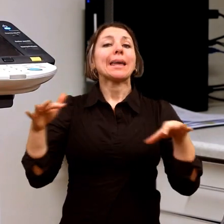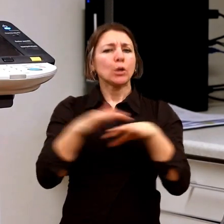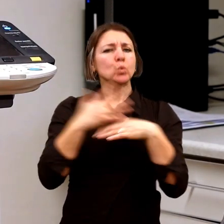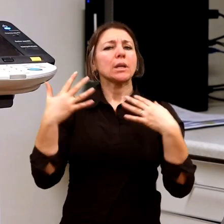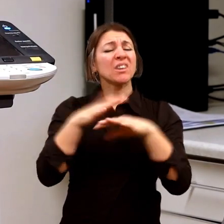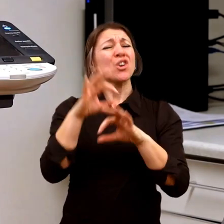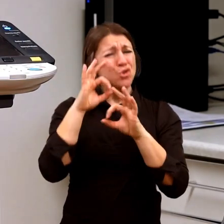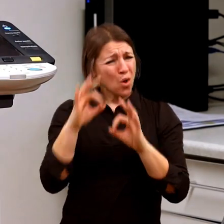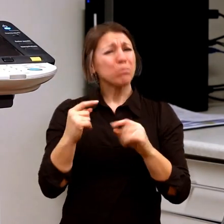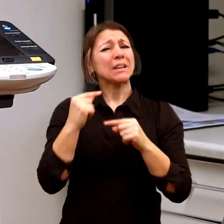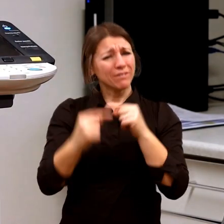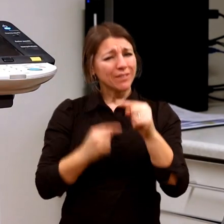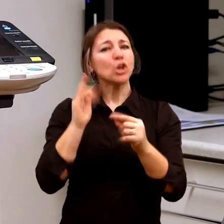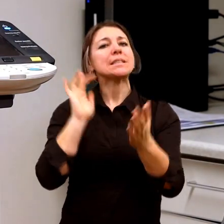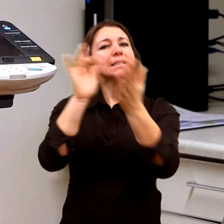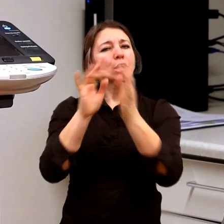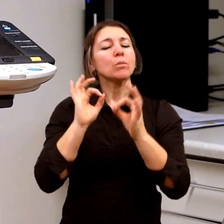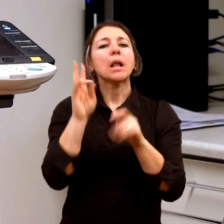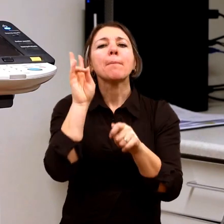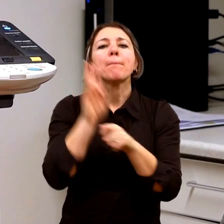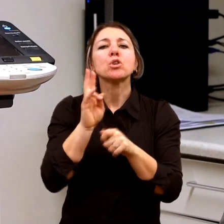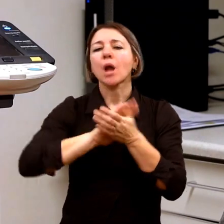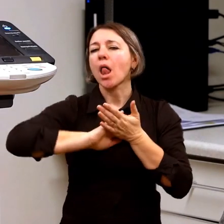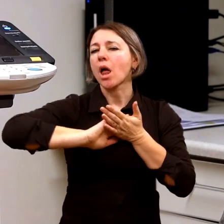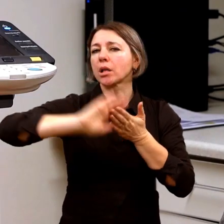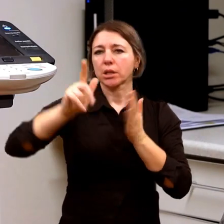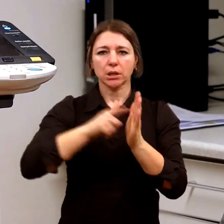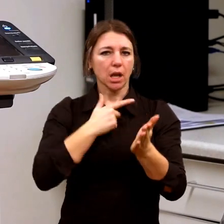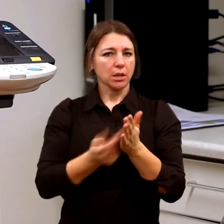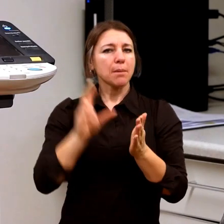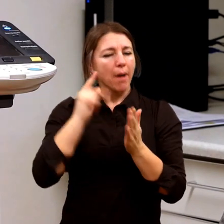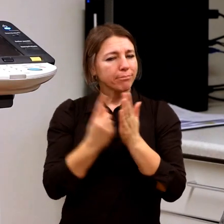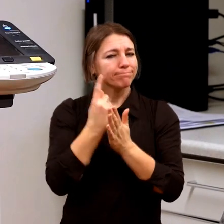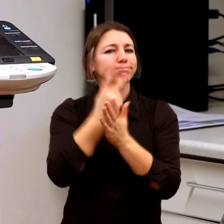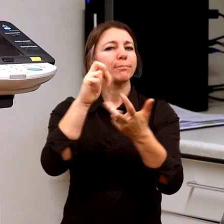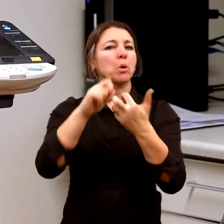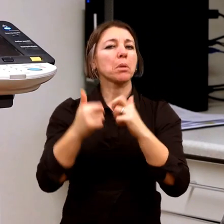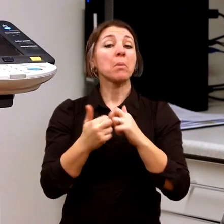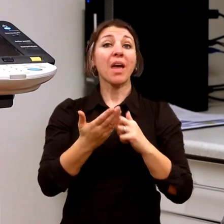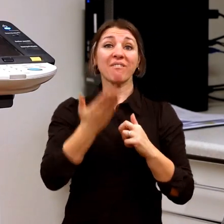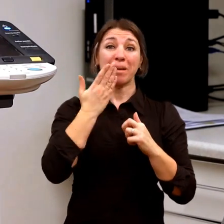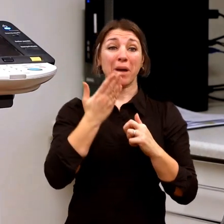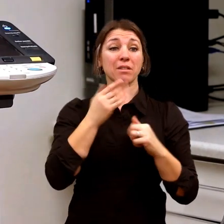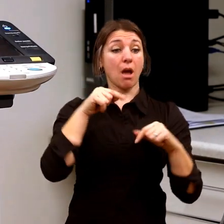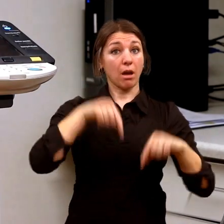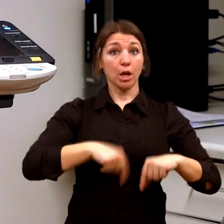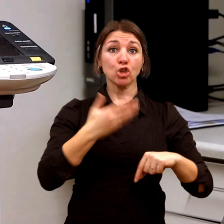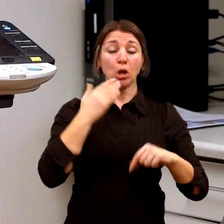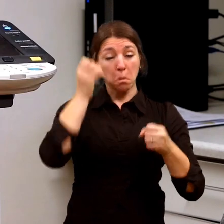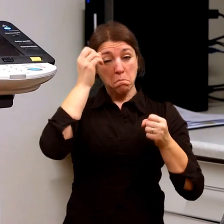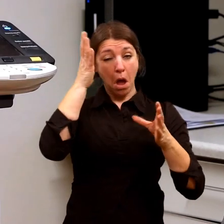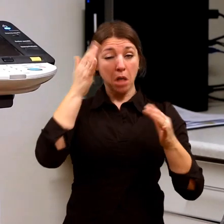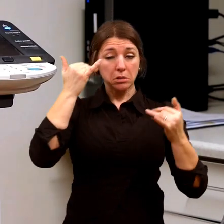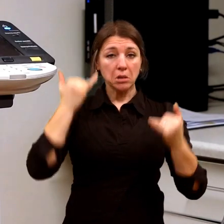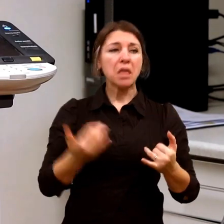že tam je tolik složitostí v tom, které myslím si, že u nás se tváříme jako kdyby nebyly, ale